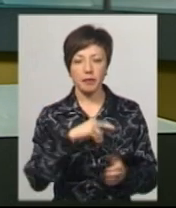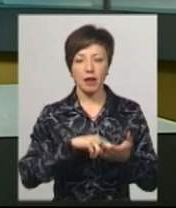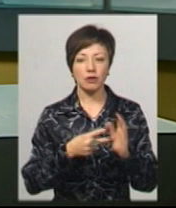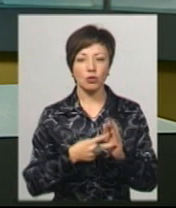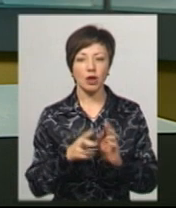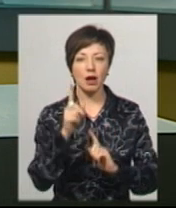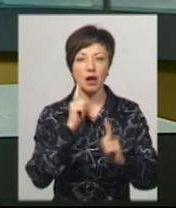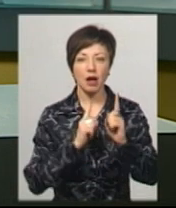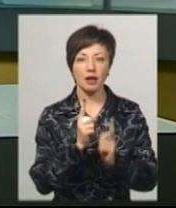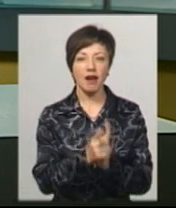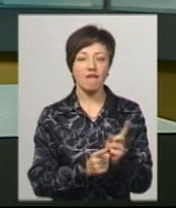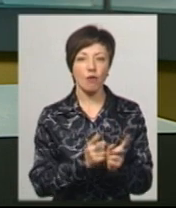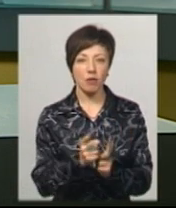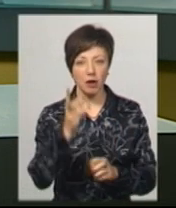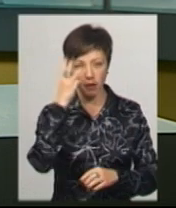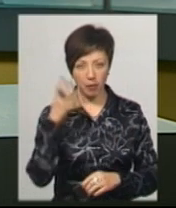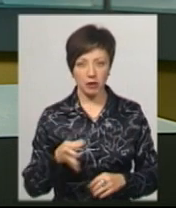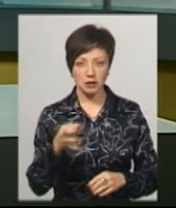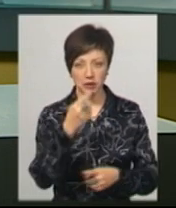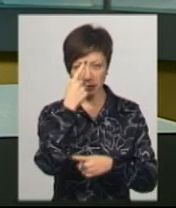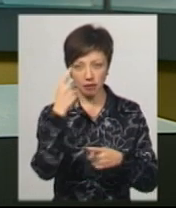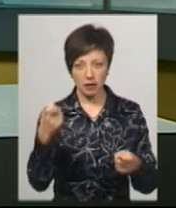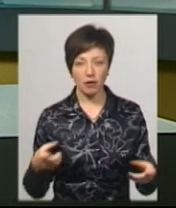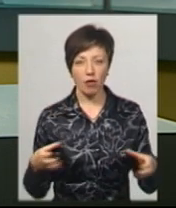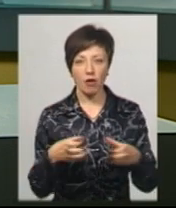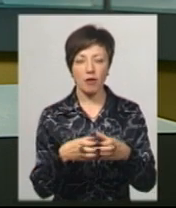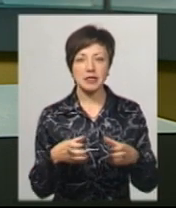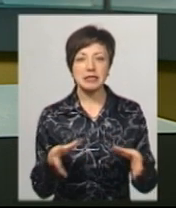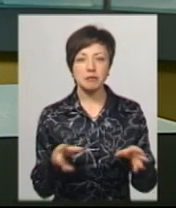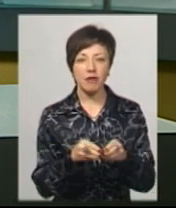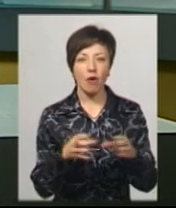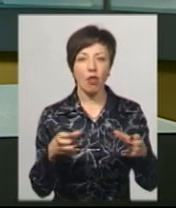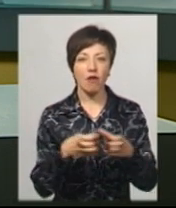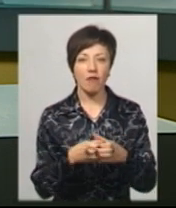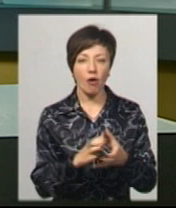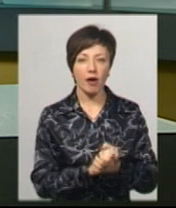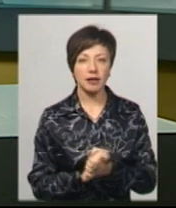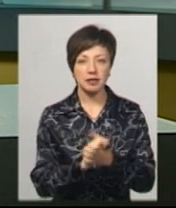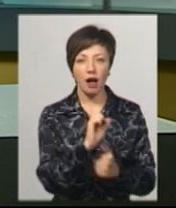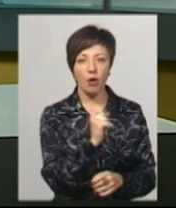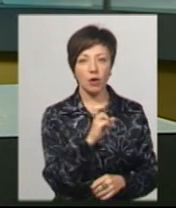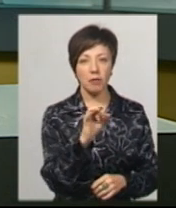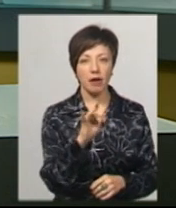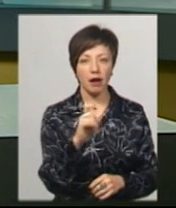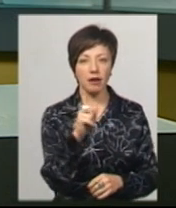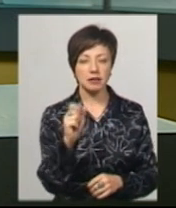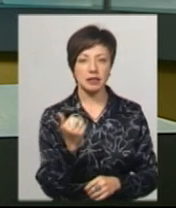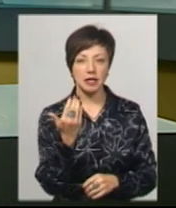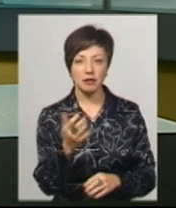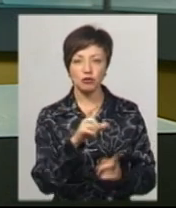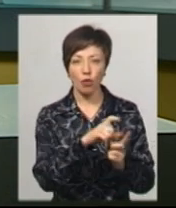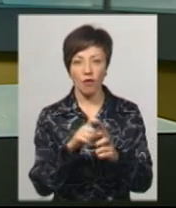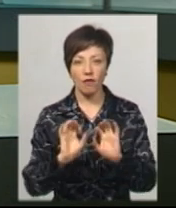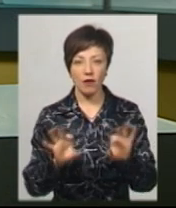реформ Хмельниччини. Про це заявила співголова коаліції Альона Береза. За її словами, питання щодо змінення цільового призначення